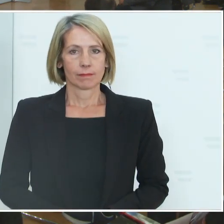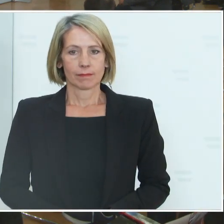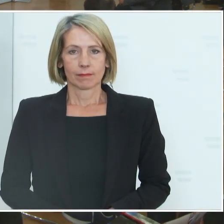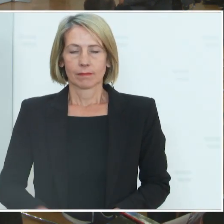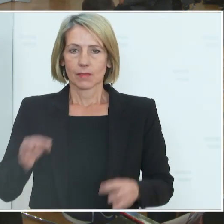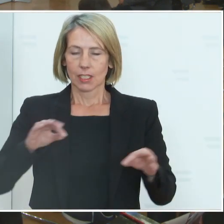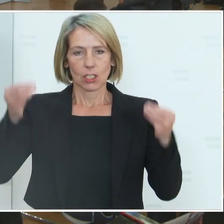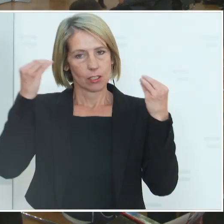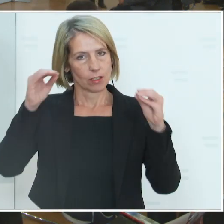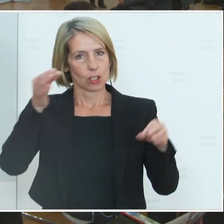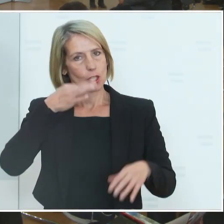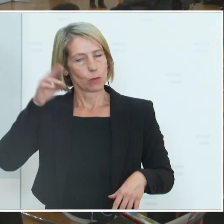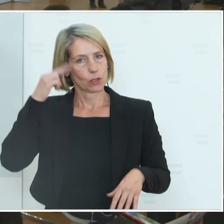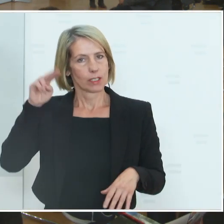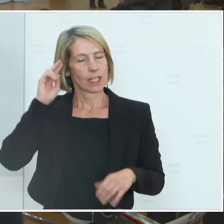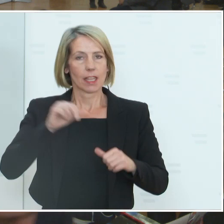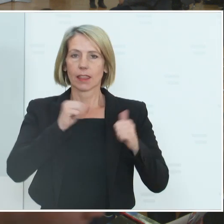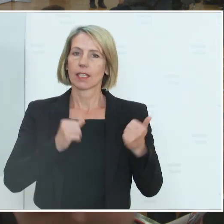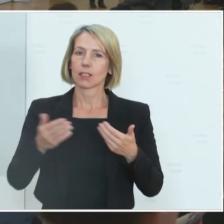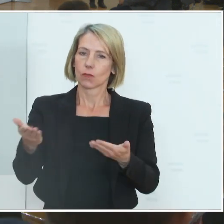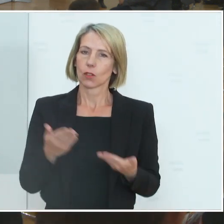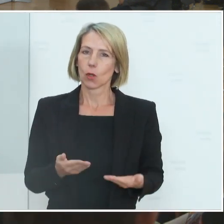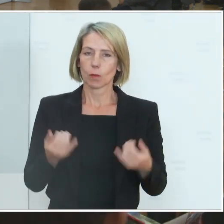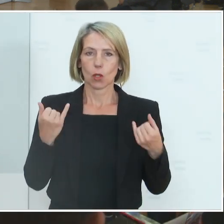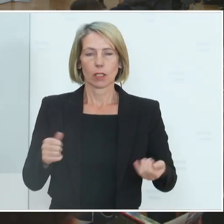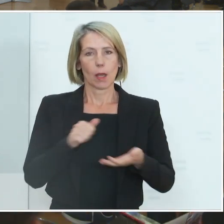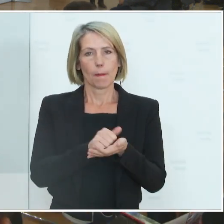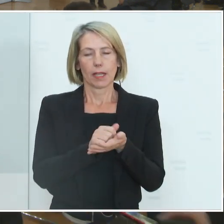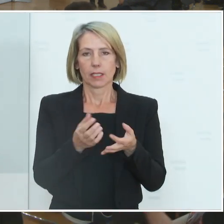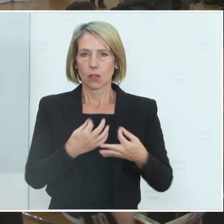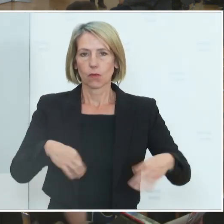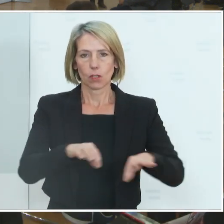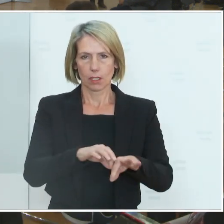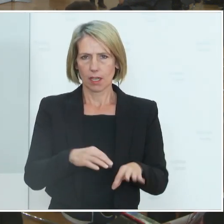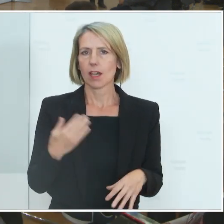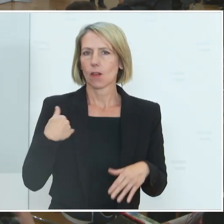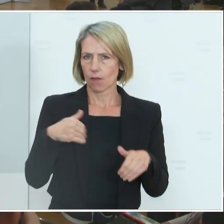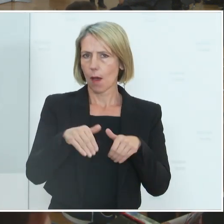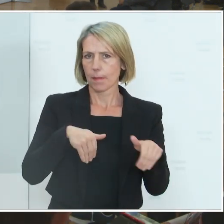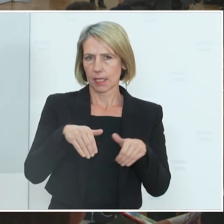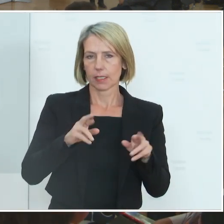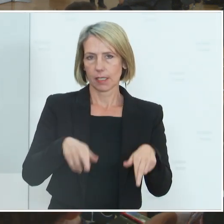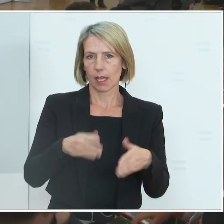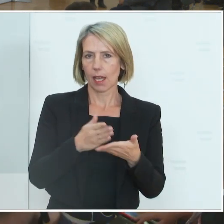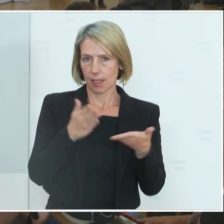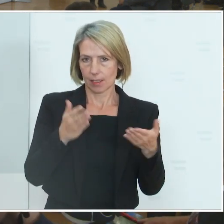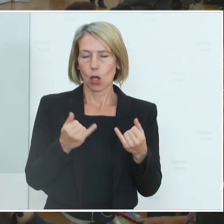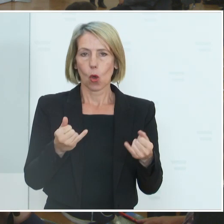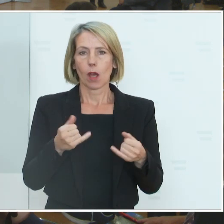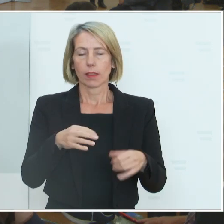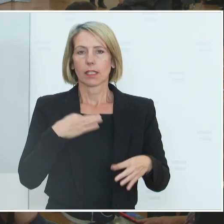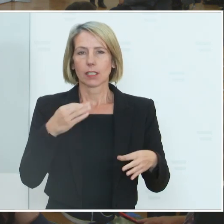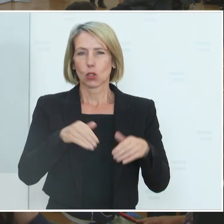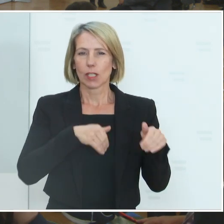Sehr geehrte Damen und Herren, herzlich willkommen zum heutigen Pressefoyer nach dem Ministerrat. Heute mit Gesundheitsminister